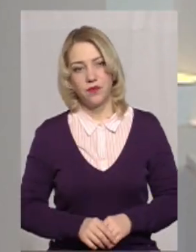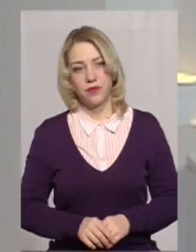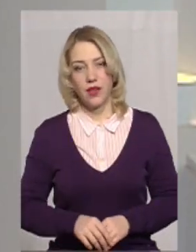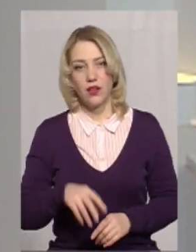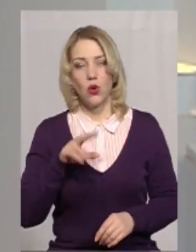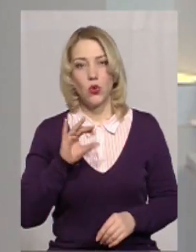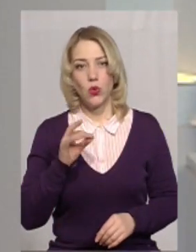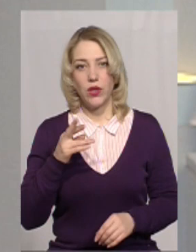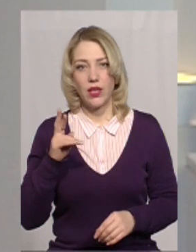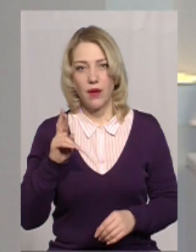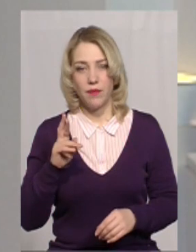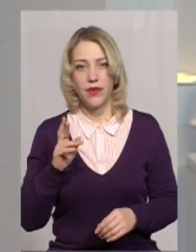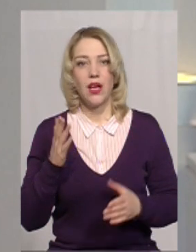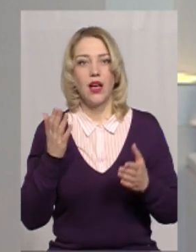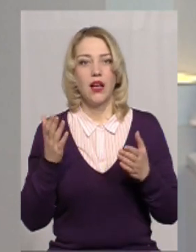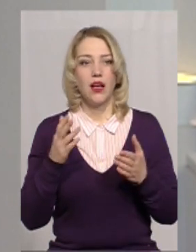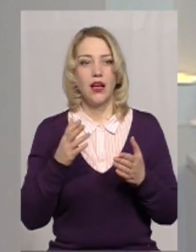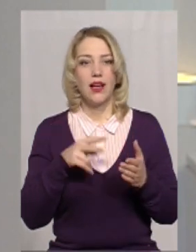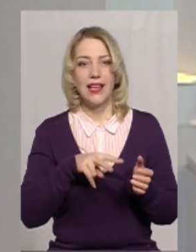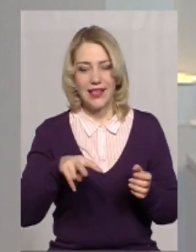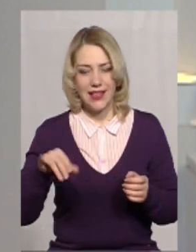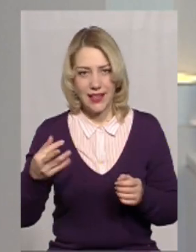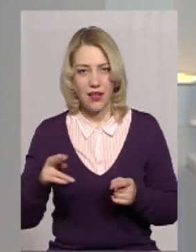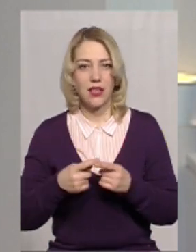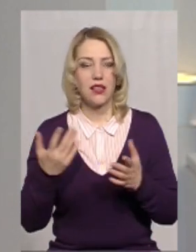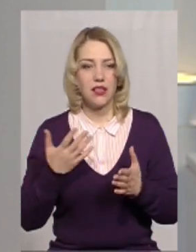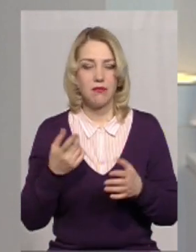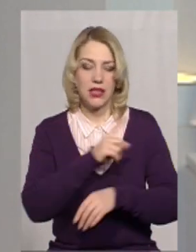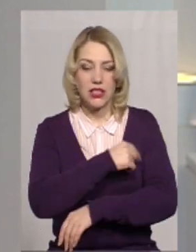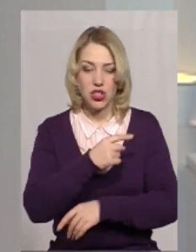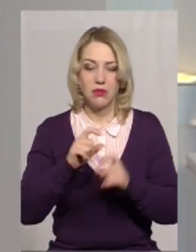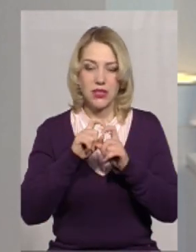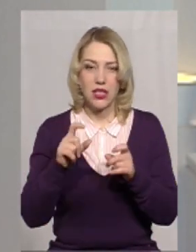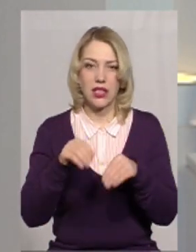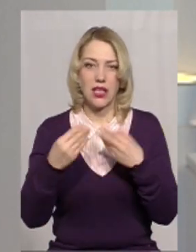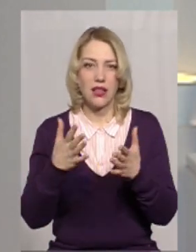Пані Лілія, яким медичним закладам додано найбільше коштів?